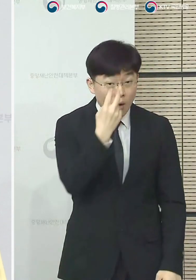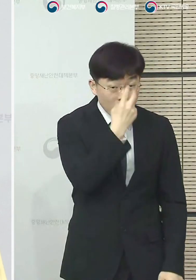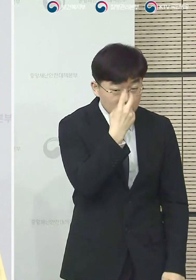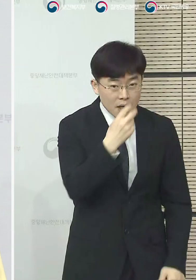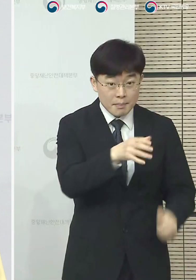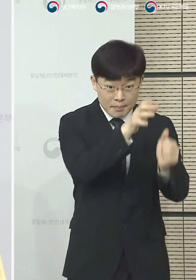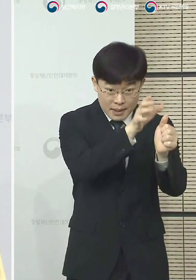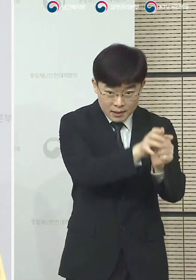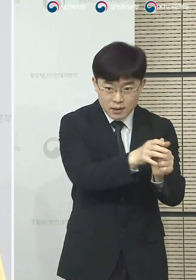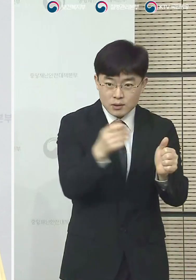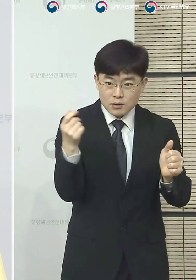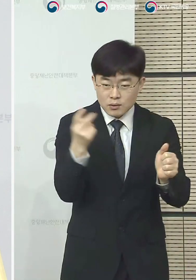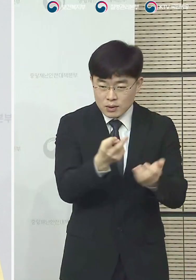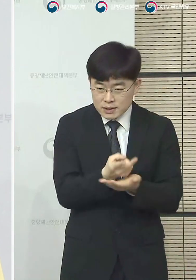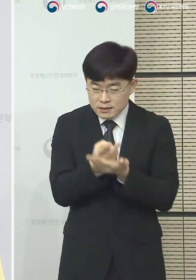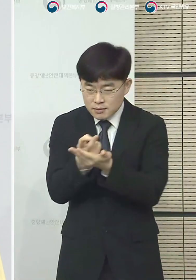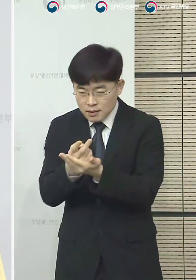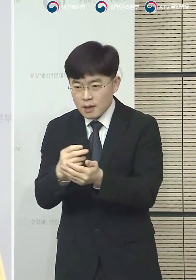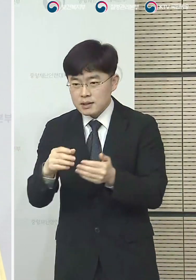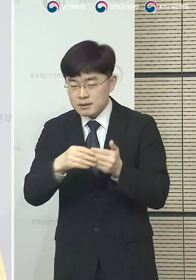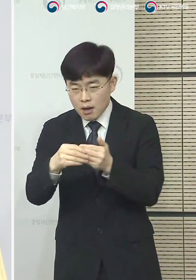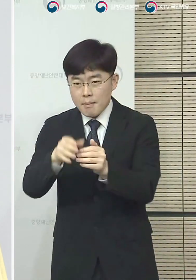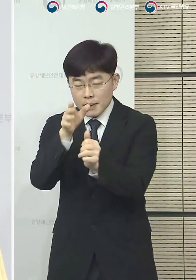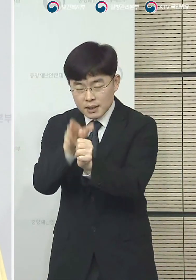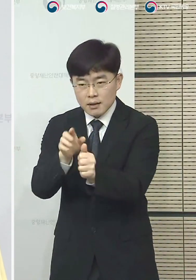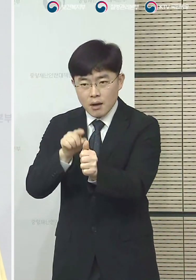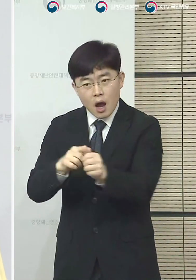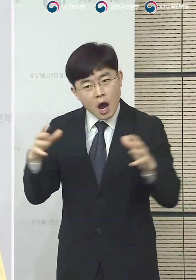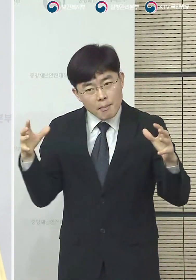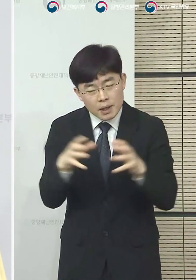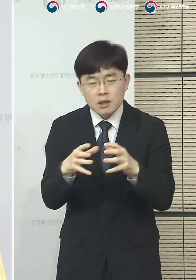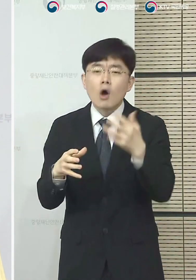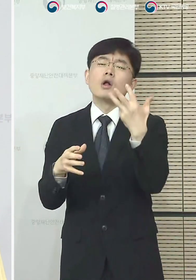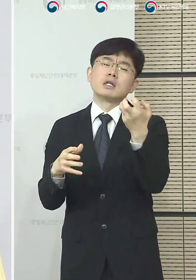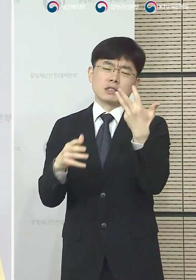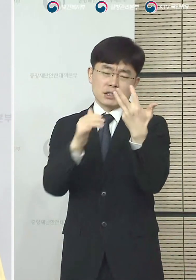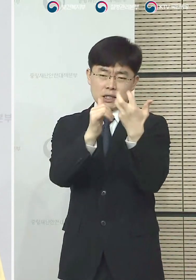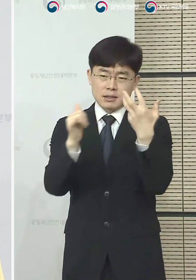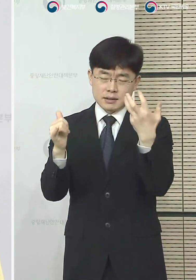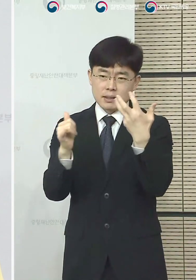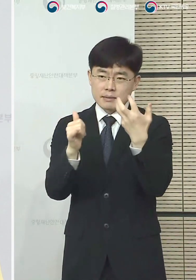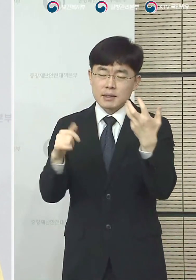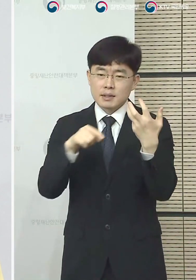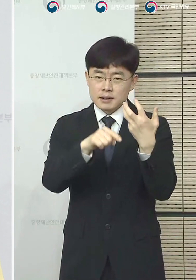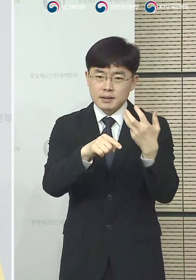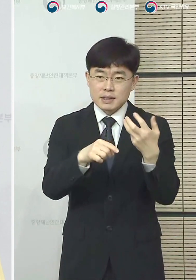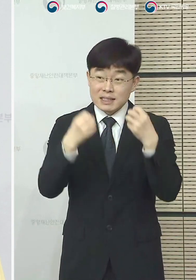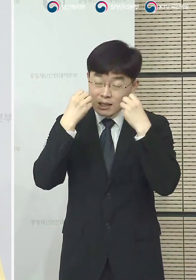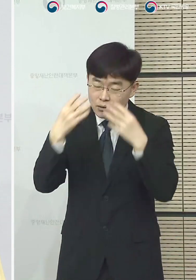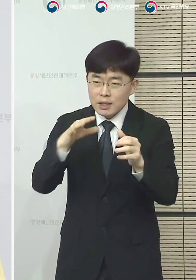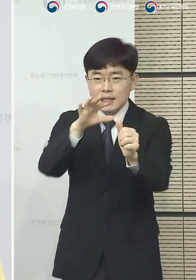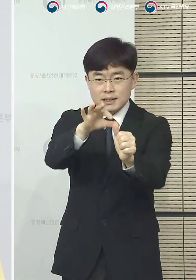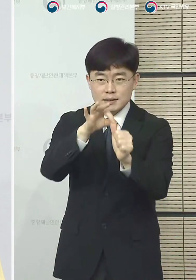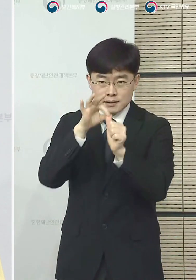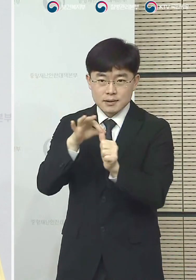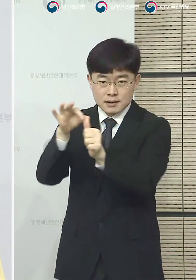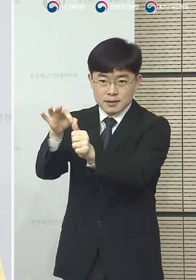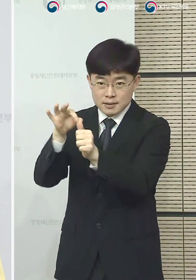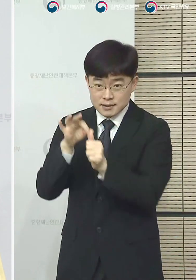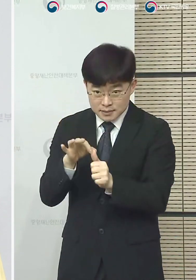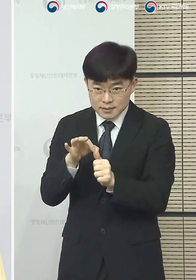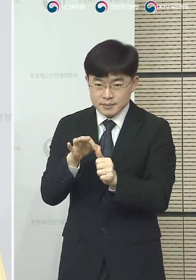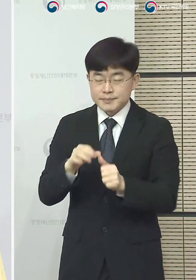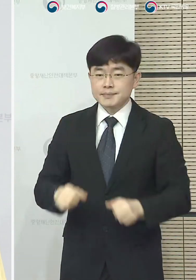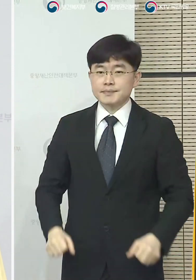격리시설을 통틀어서 전체 88명 정도의 새로운 인력이